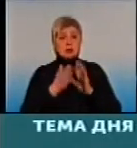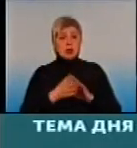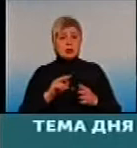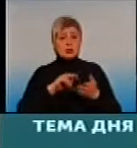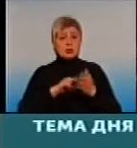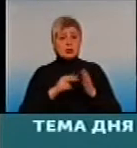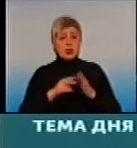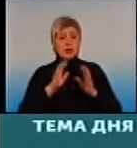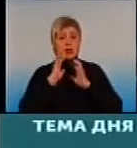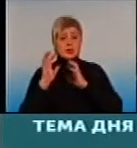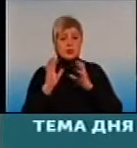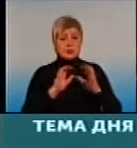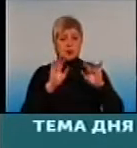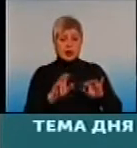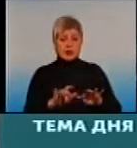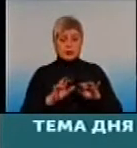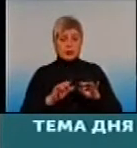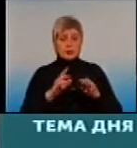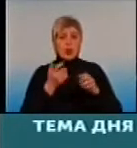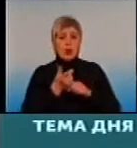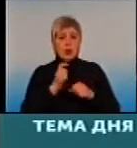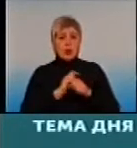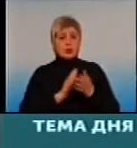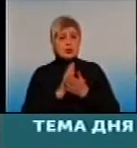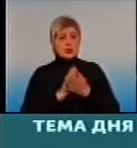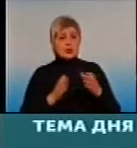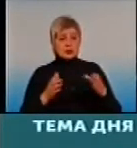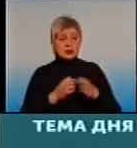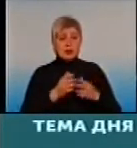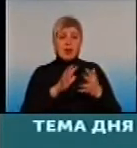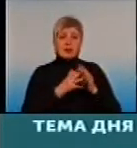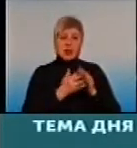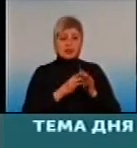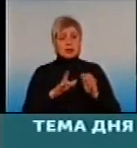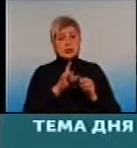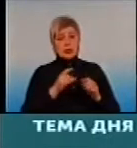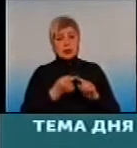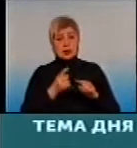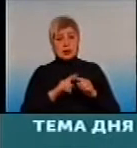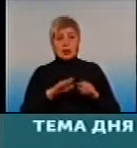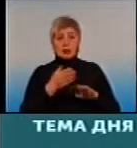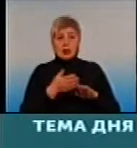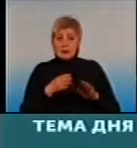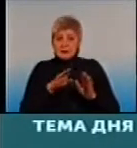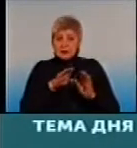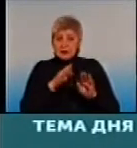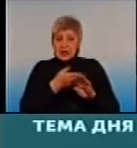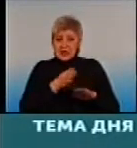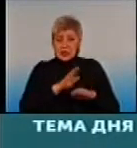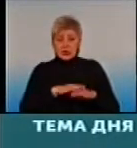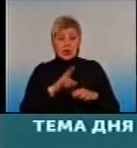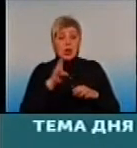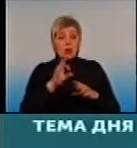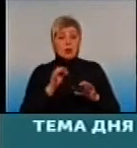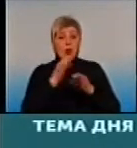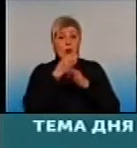обеспечения компьютерами, больше персонала. В сельских районах это сложнее сделать, но, тем не менее, в любом закладе, если